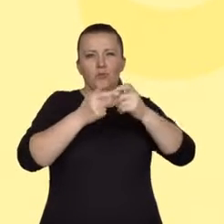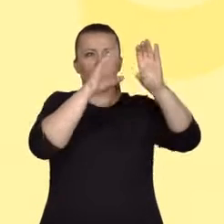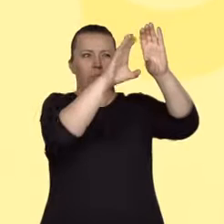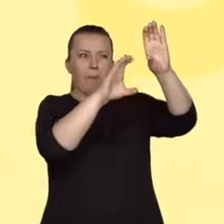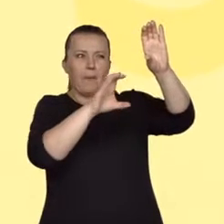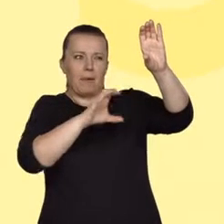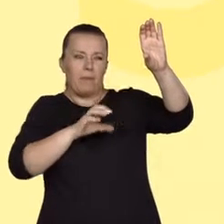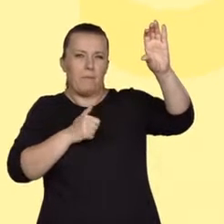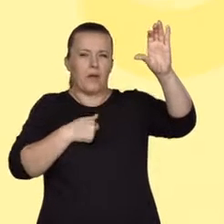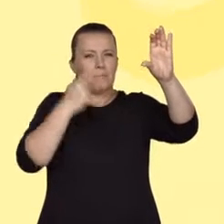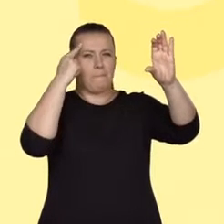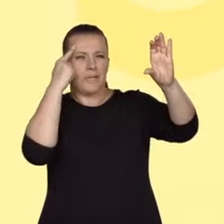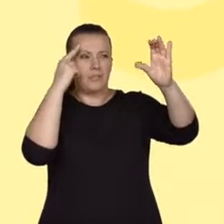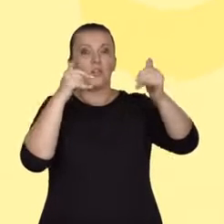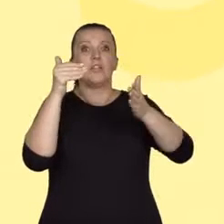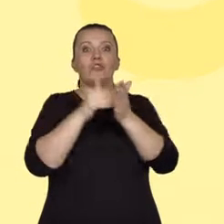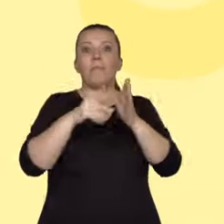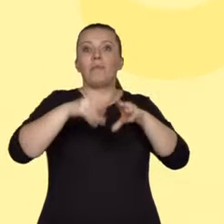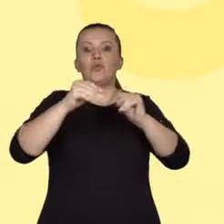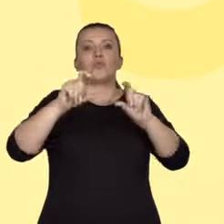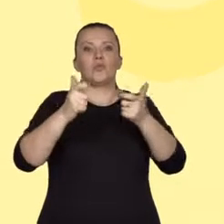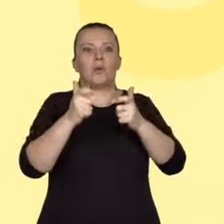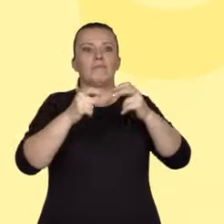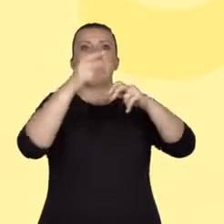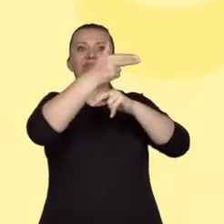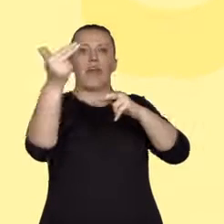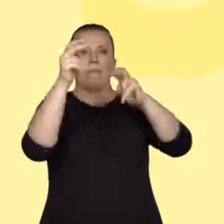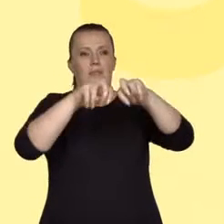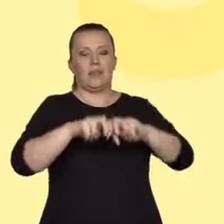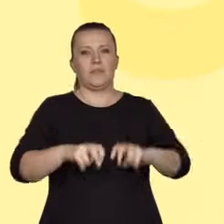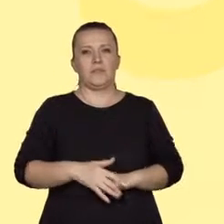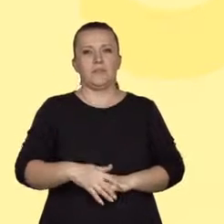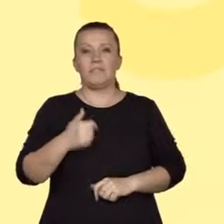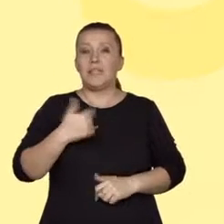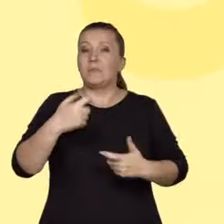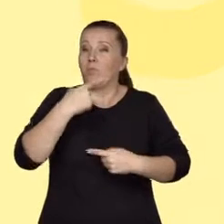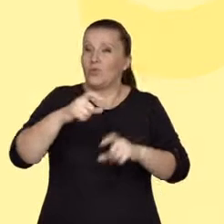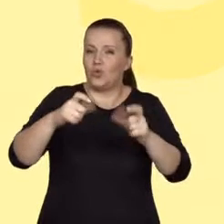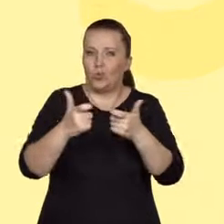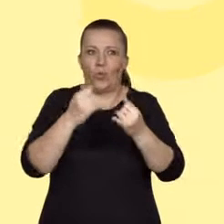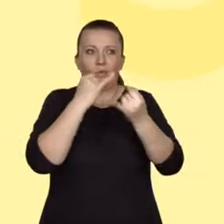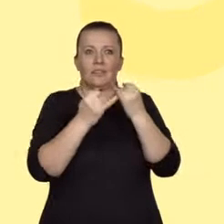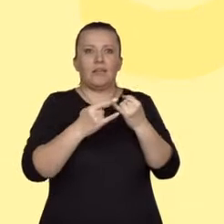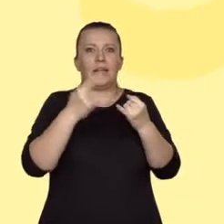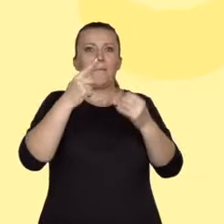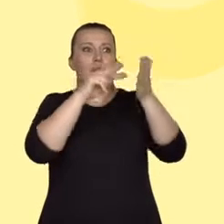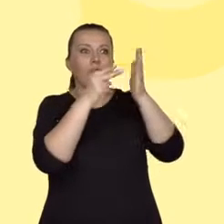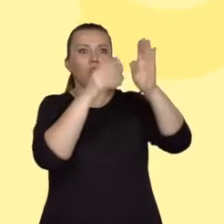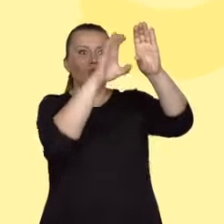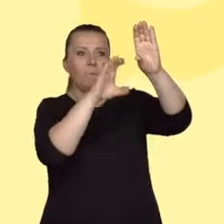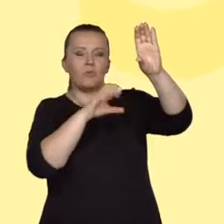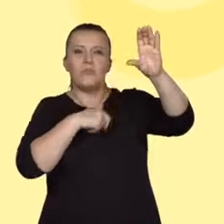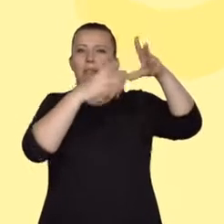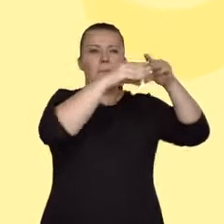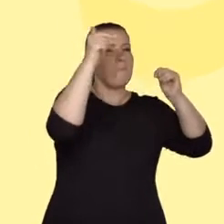najpierw należy dokonać analizy tematu. Podkreślić należy, że opracowanie kompozycji zaczyna się w momencie zastanowienia się, co mamy